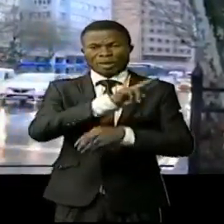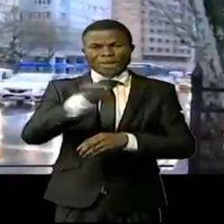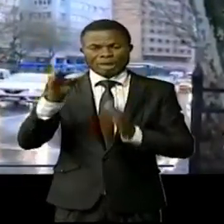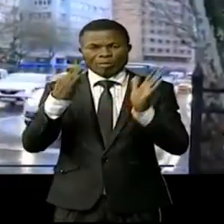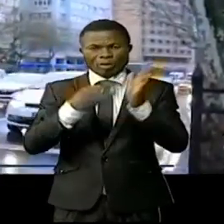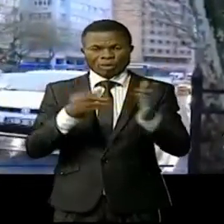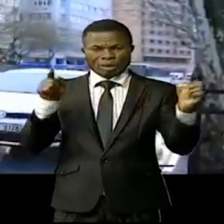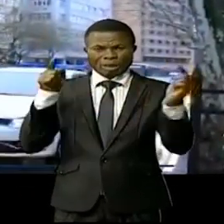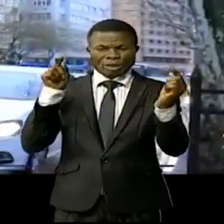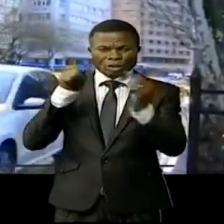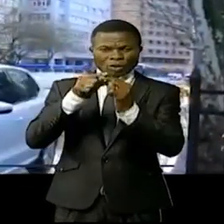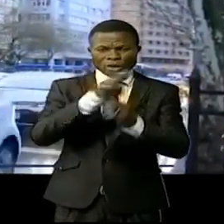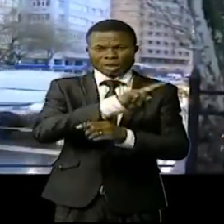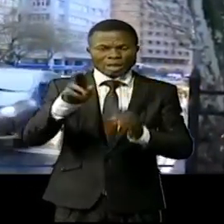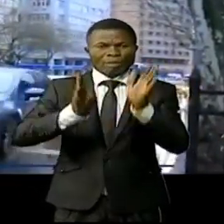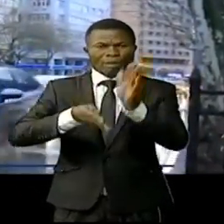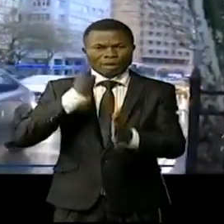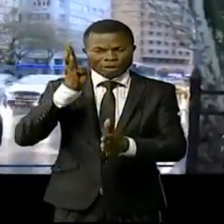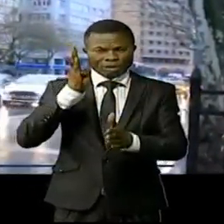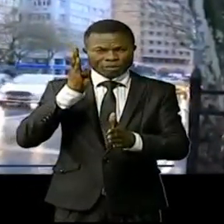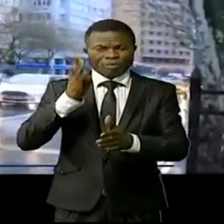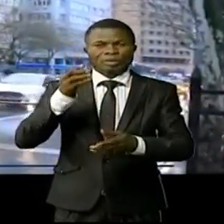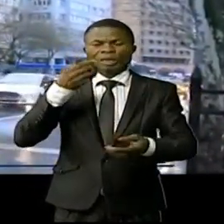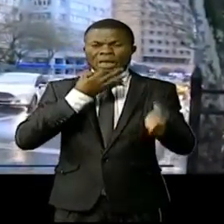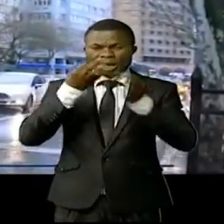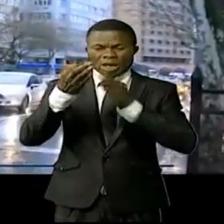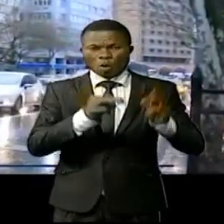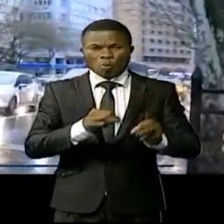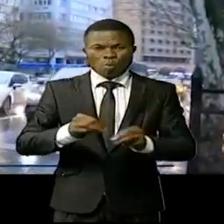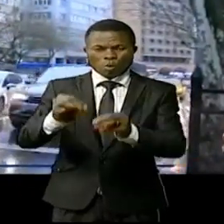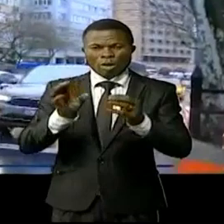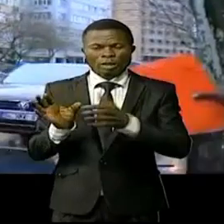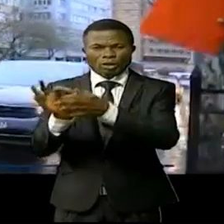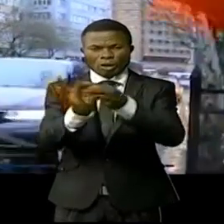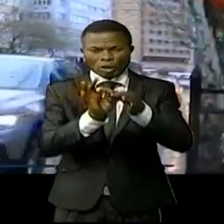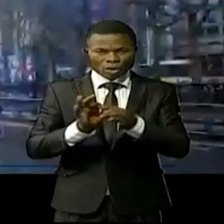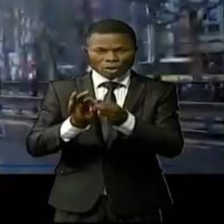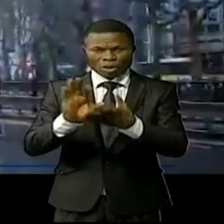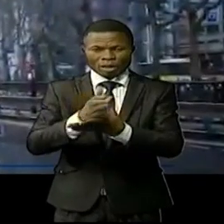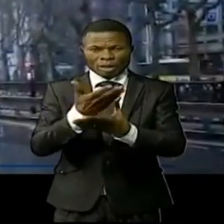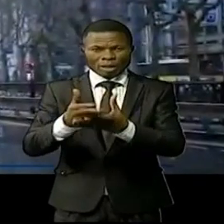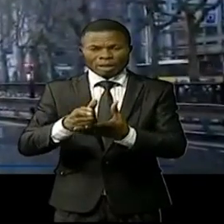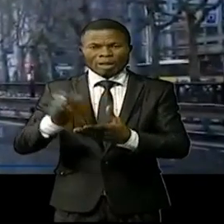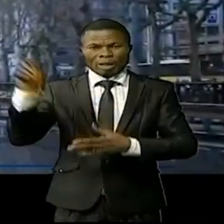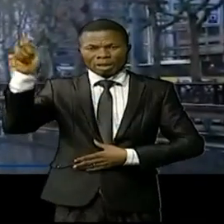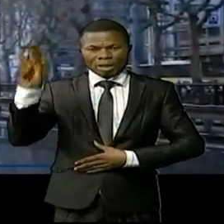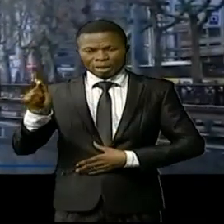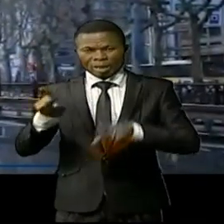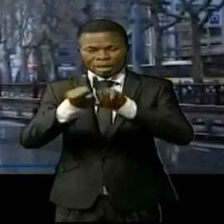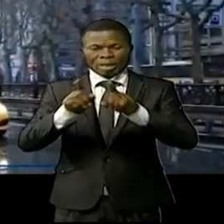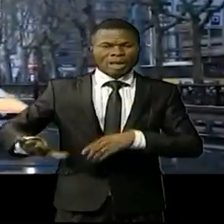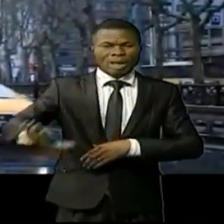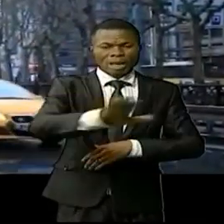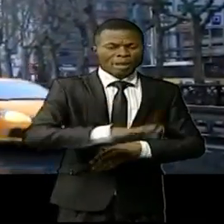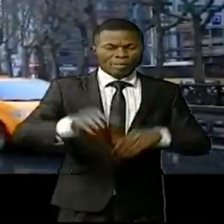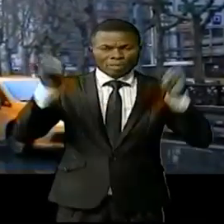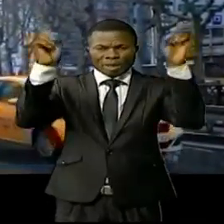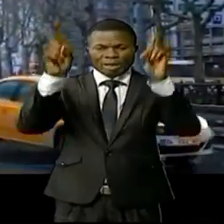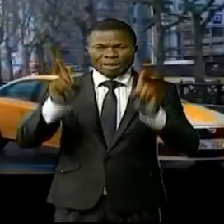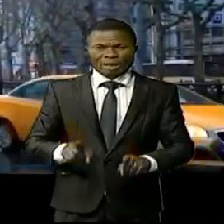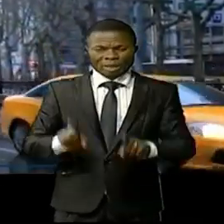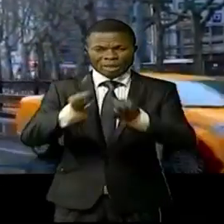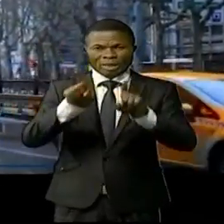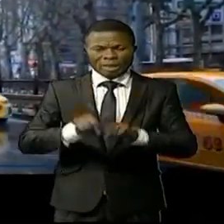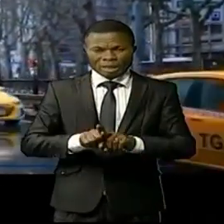et 2014, la redéfinition des mécanismes de collaboration entre la Turquie et les pays africains, ainsi que l